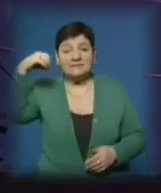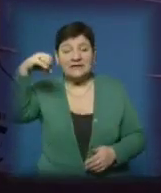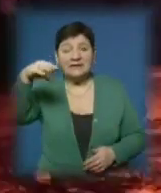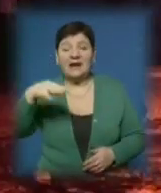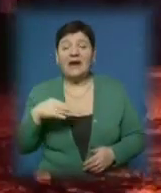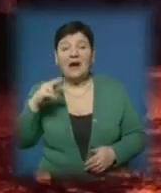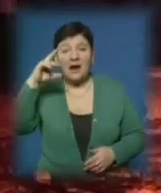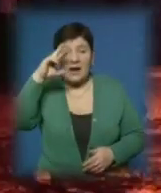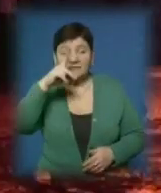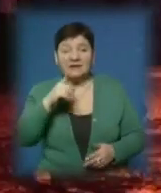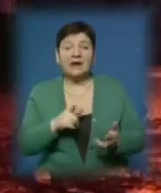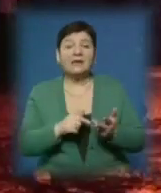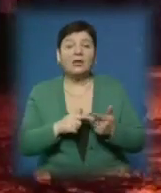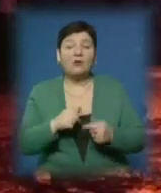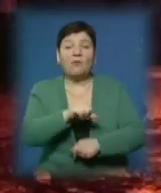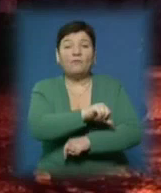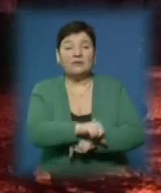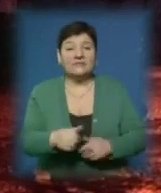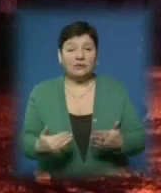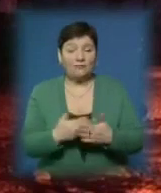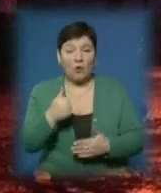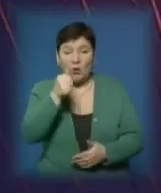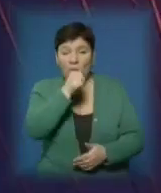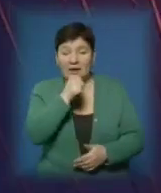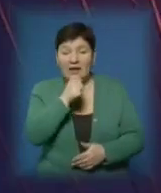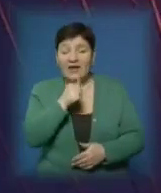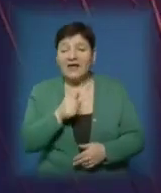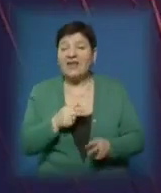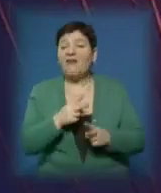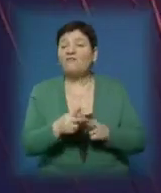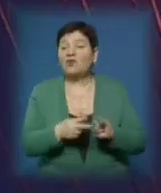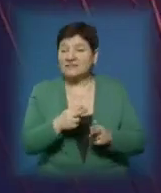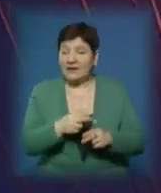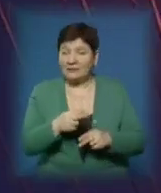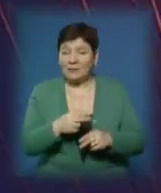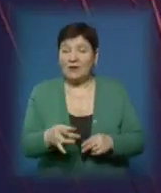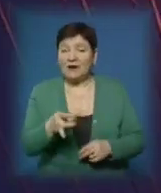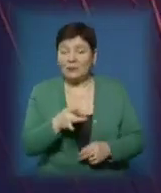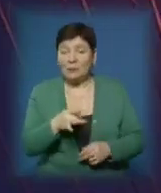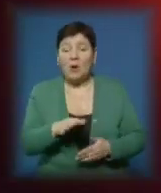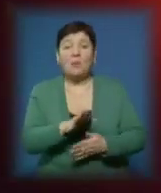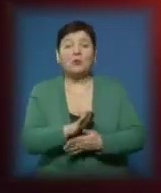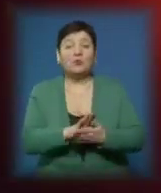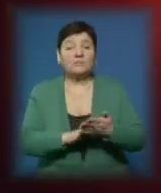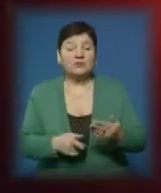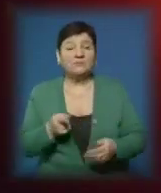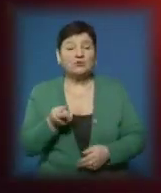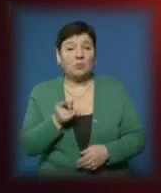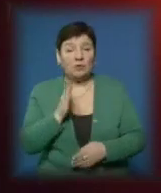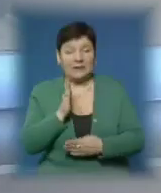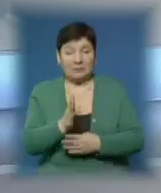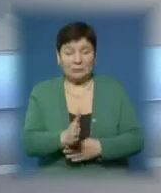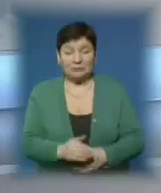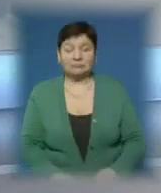вулиць Радванки, кількох вулицях Нового району і привокзальної території. Цього року планують продовжити роботу в цьому напрямку.